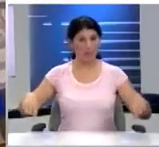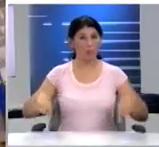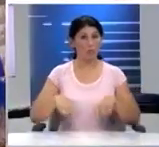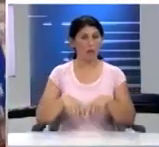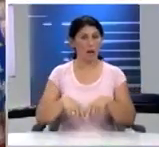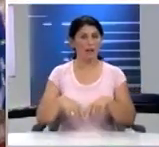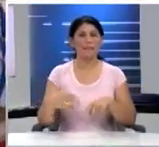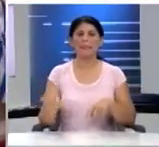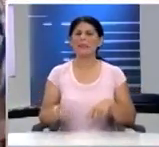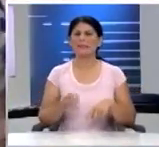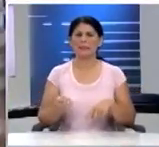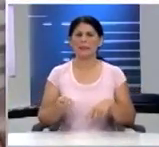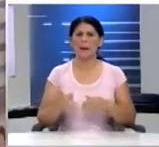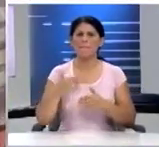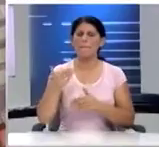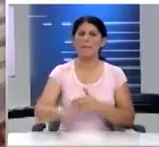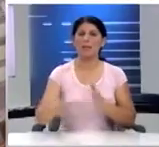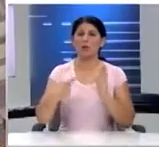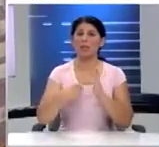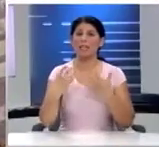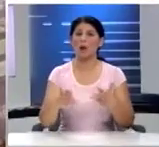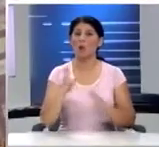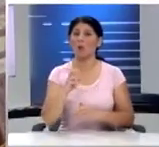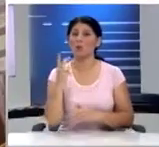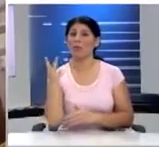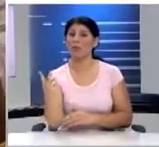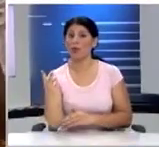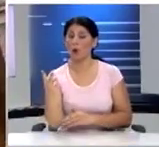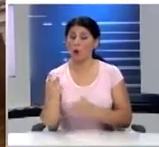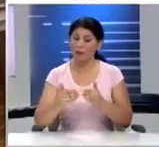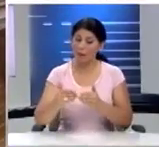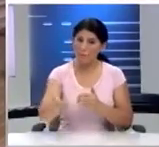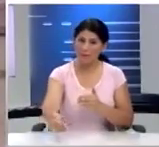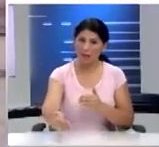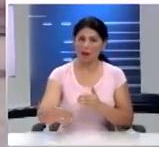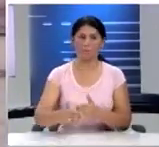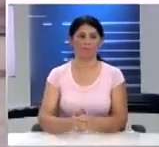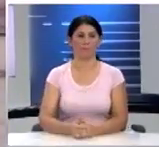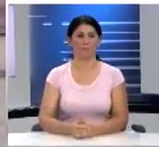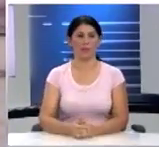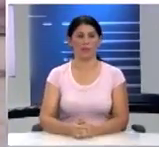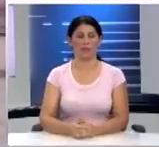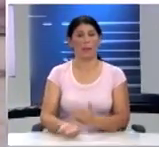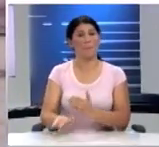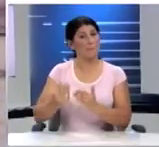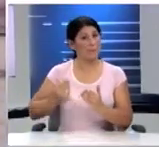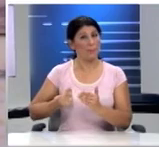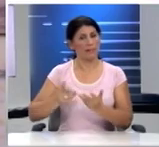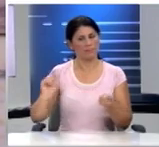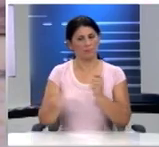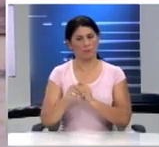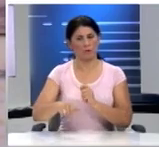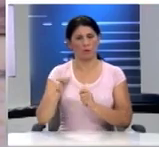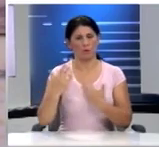χρησιμοποιήθηκε μετά τη Μικρασιατική καταστροφή δηλαδή μετά το 1922 και πριν γίνει κοινοβούλιο